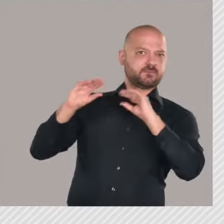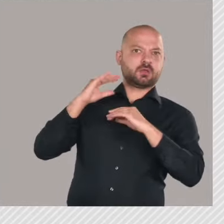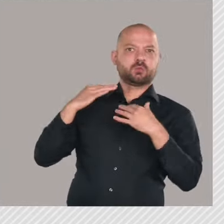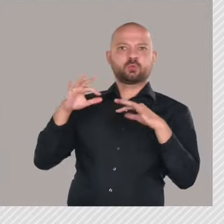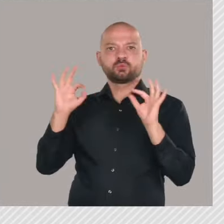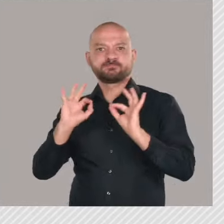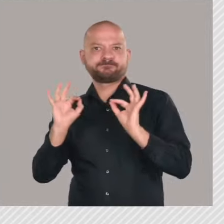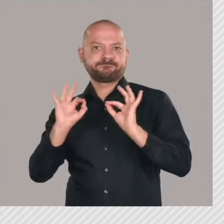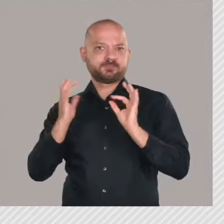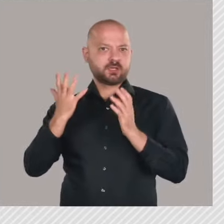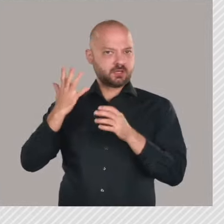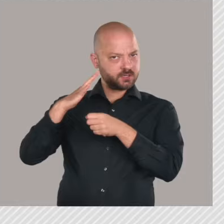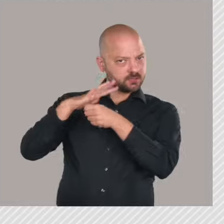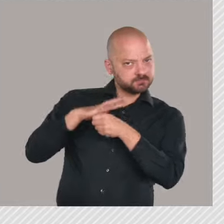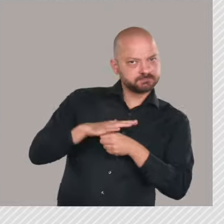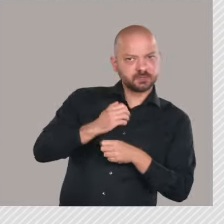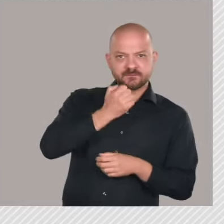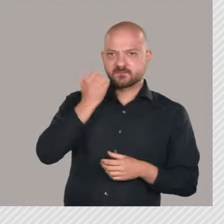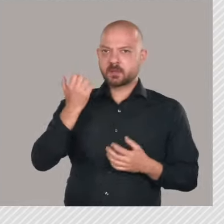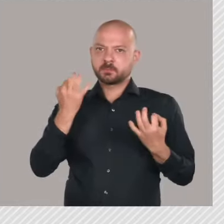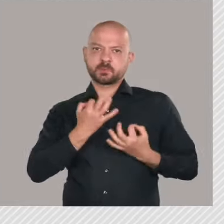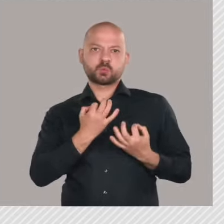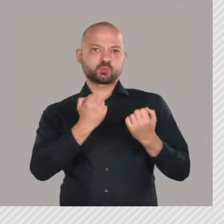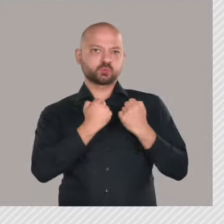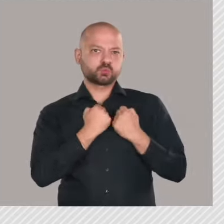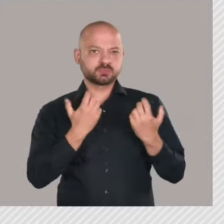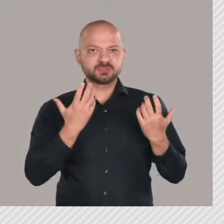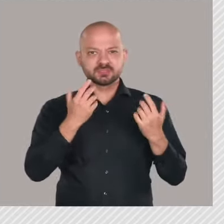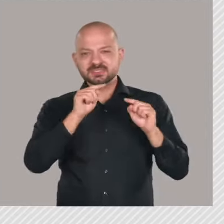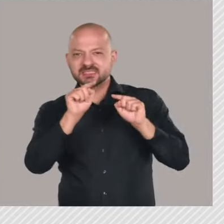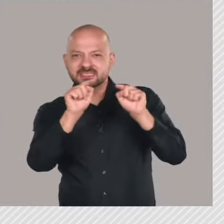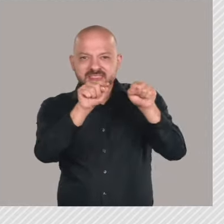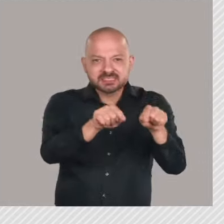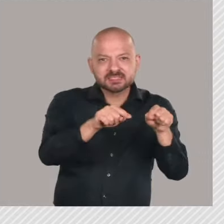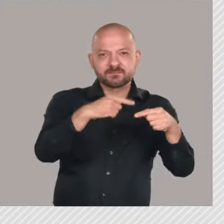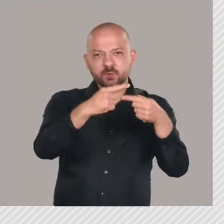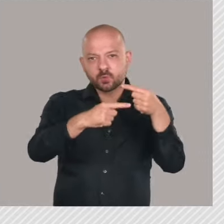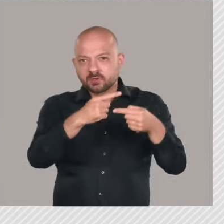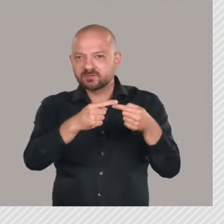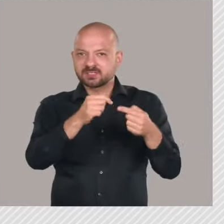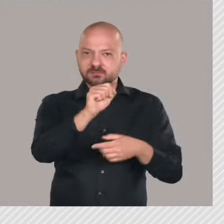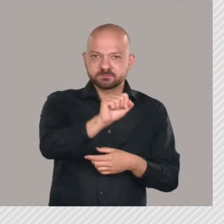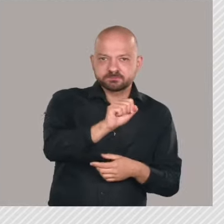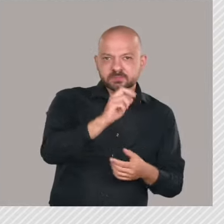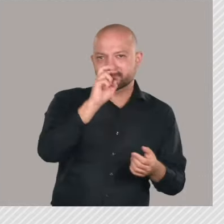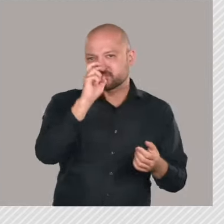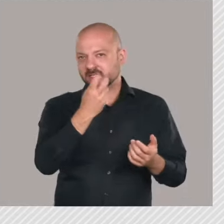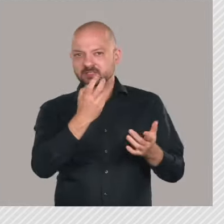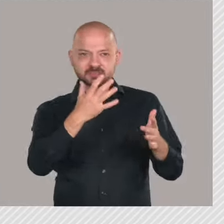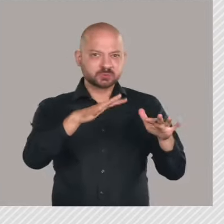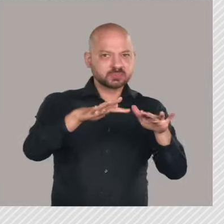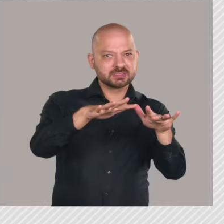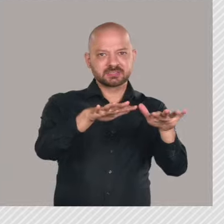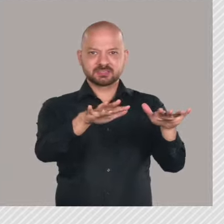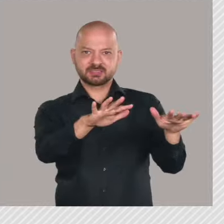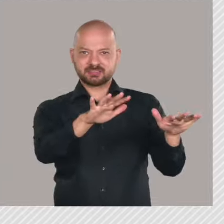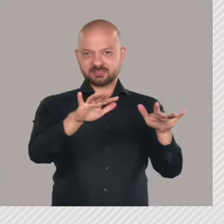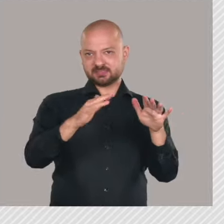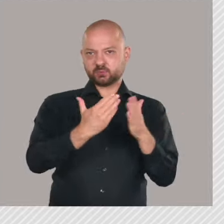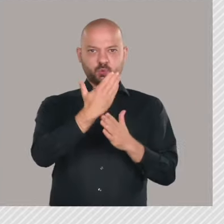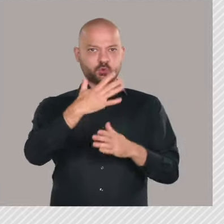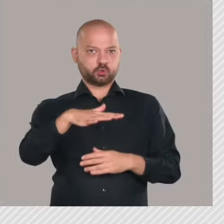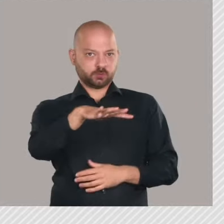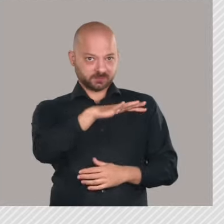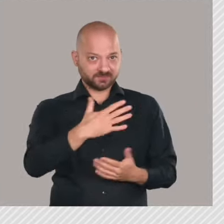Gewalt. Sie suchen nach Schutz, leben in provisorischen Unterkünften und versuchen, in einem neuen Umfeld